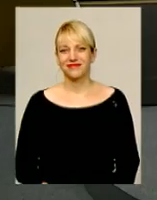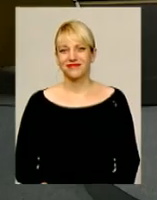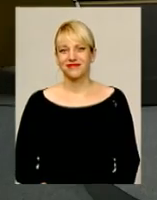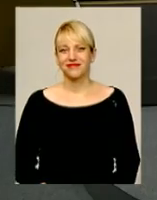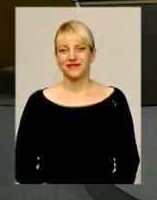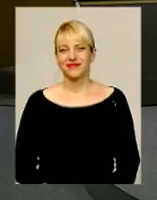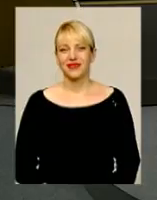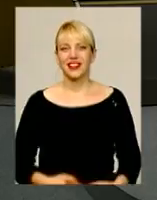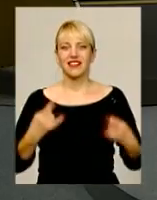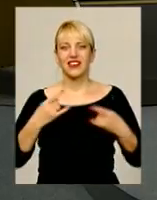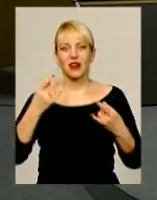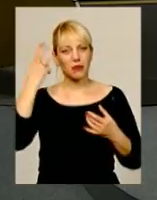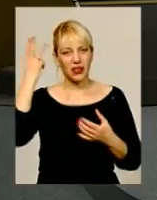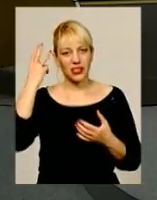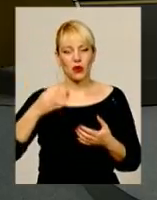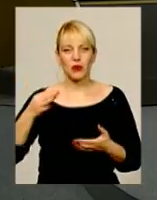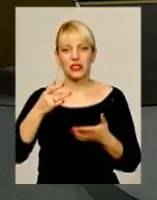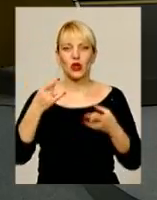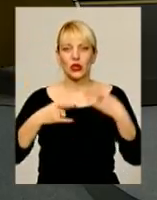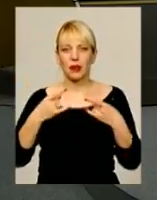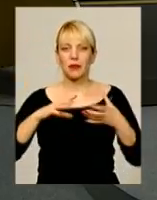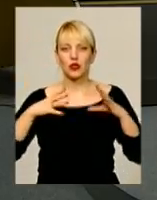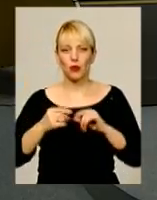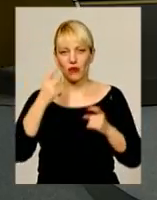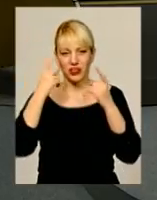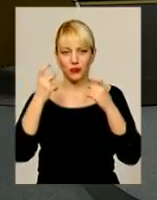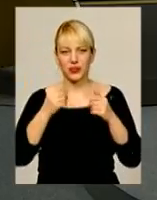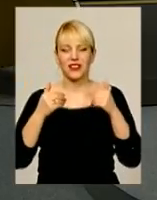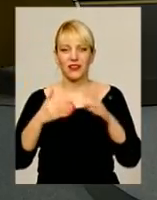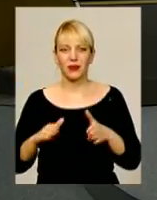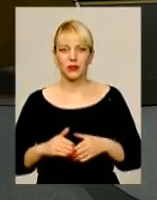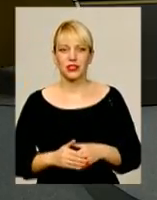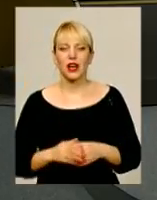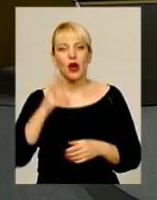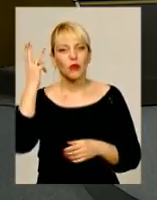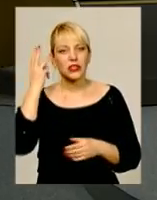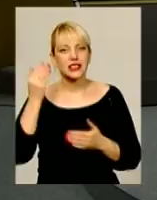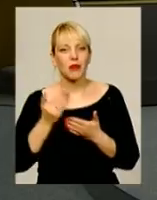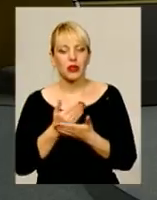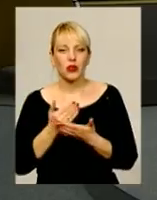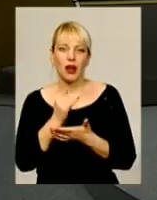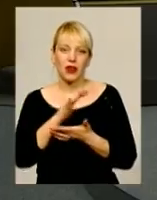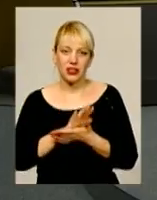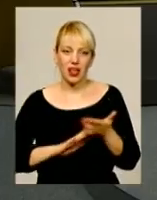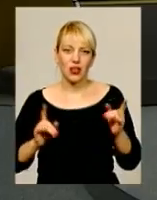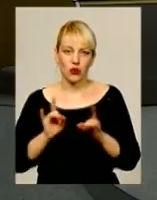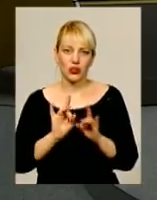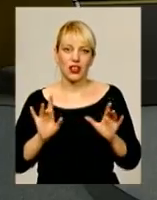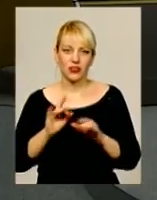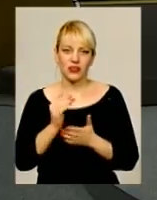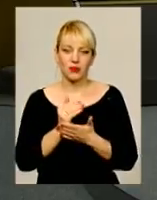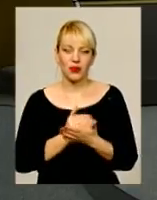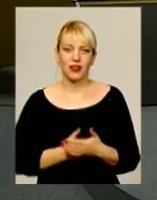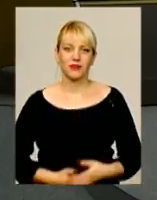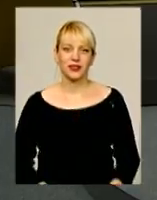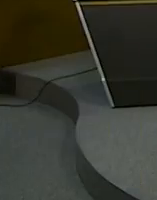В ефірі Хмельницького обласного телебачення підсумковий інформаційний випуск «Подільська панорама» і далі короткий анонс програми.